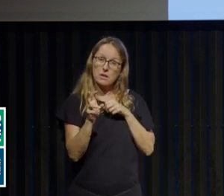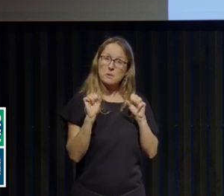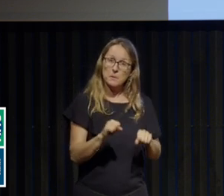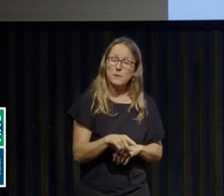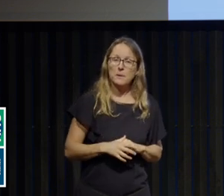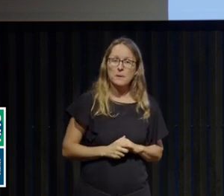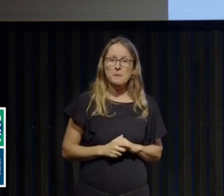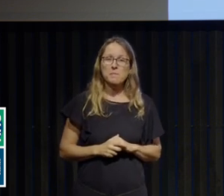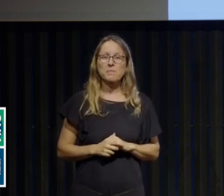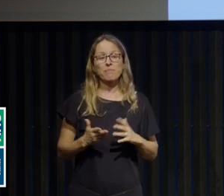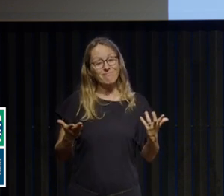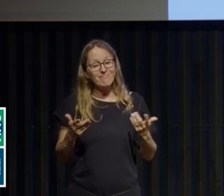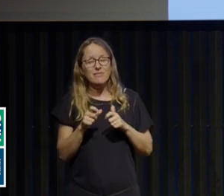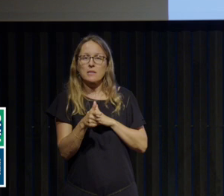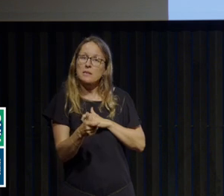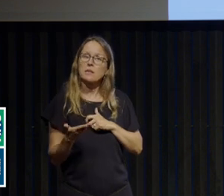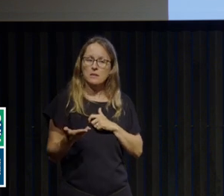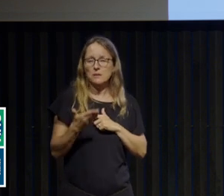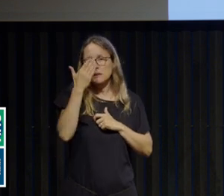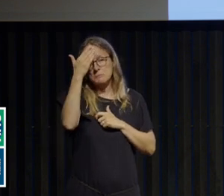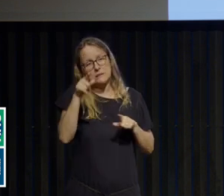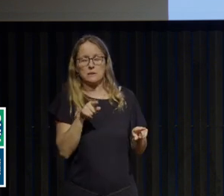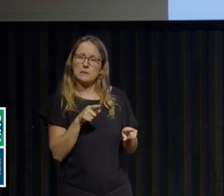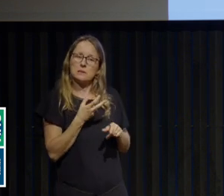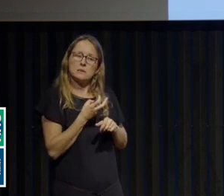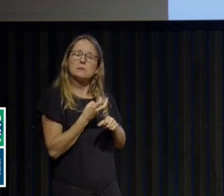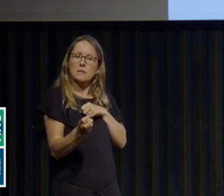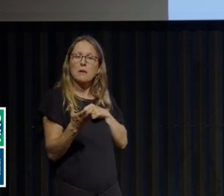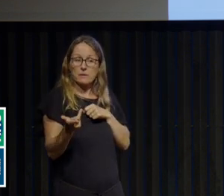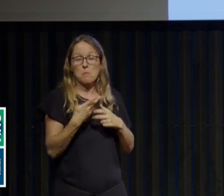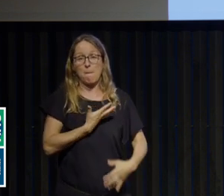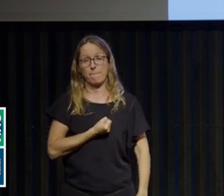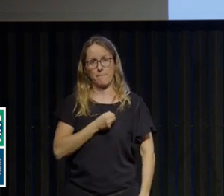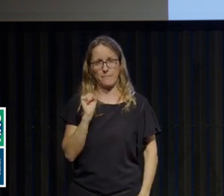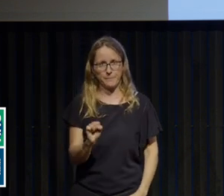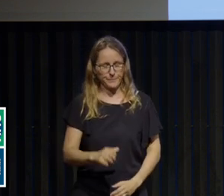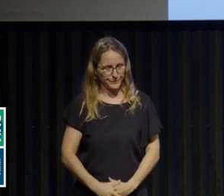conduire finalement dans les formes les plus avancées à des arrêts cardiaques.